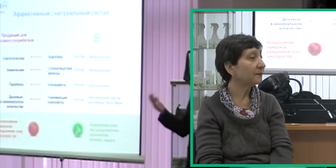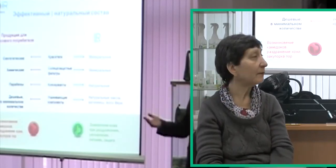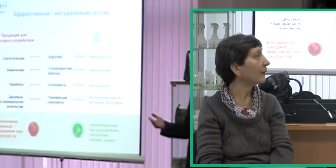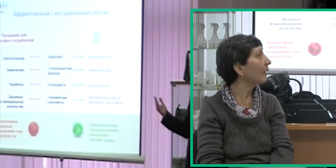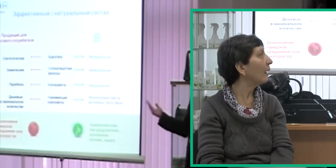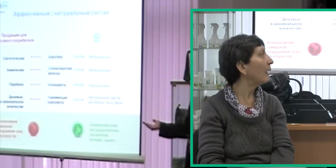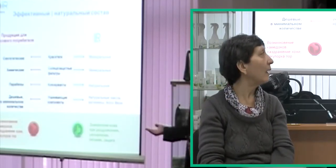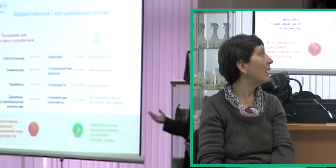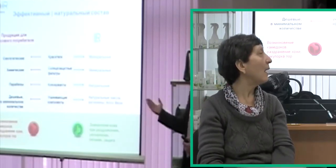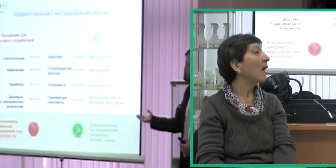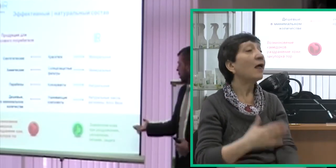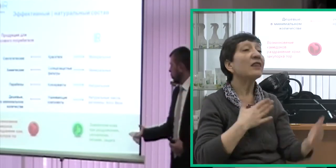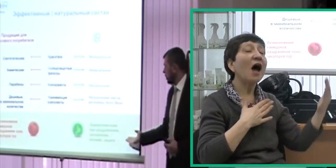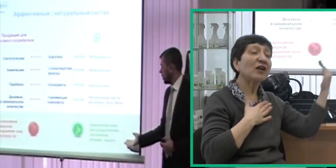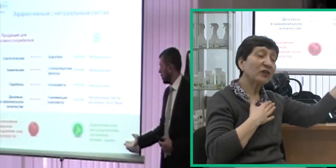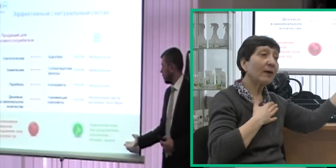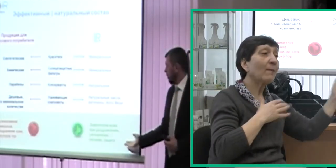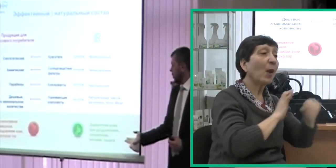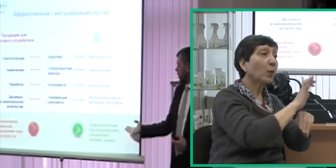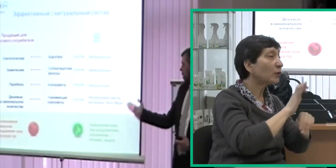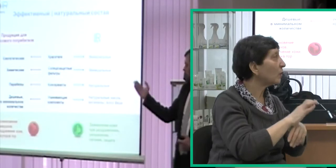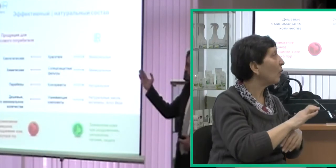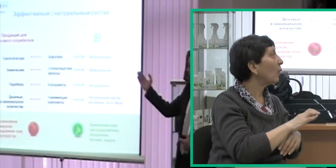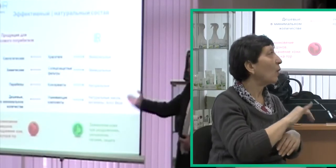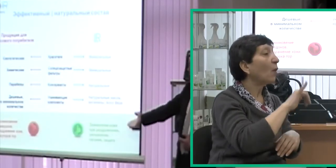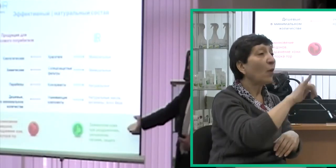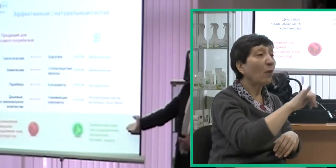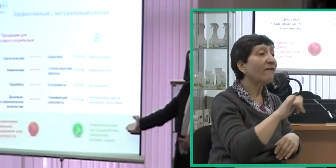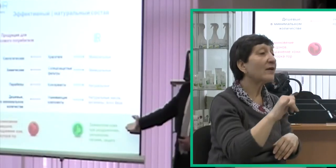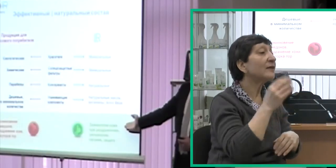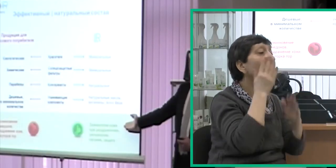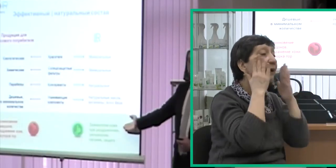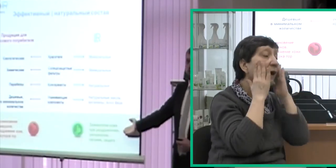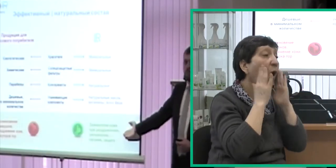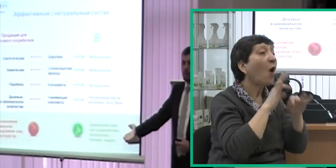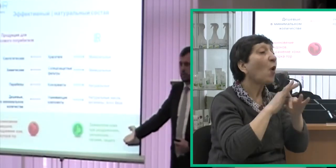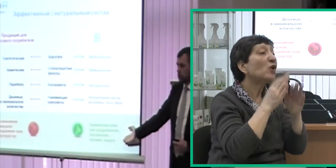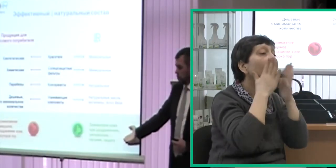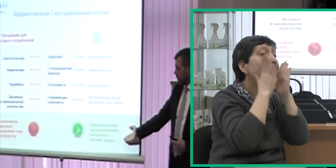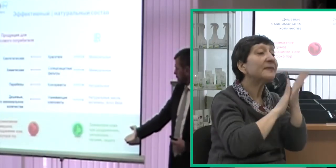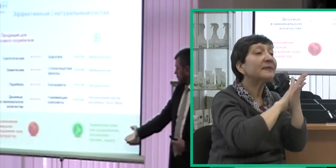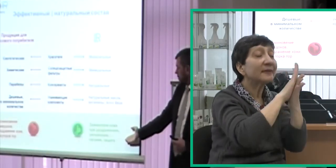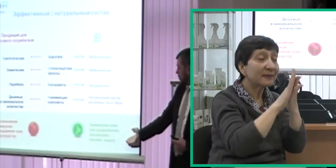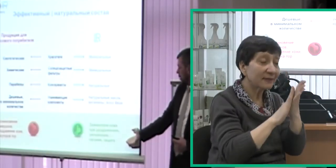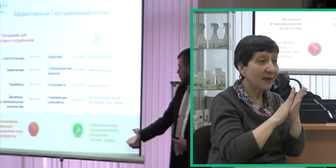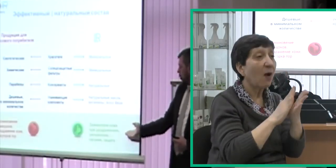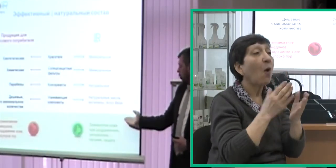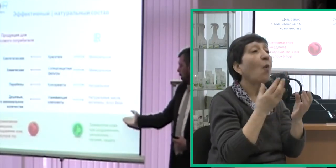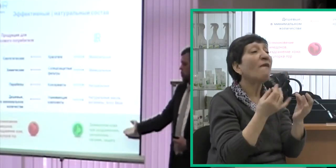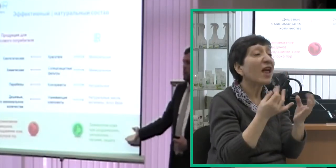Как следствие потребления нашей продукции у вас идет заживление кожи при раздражении,